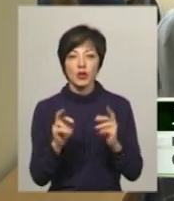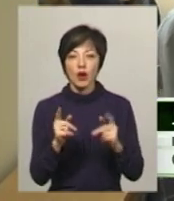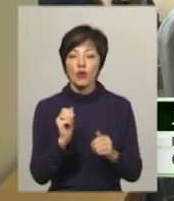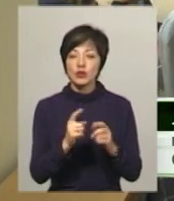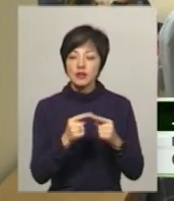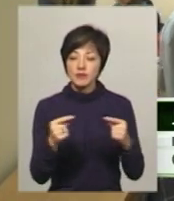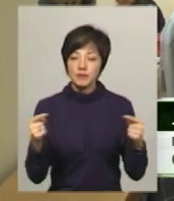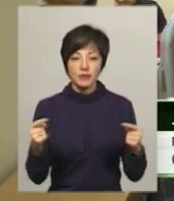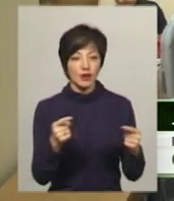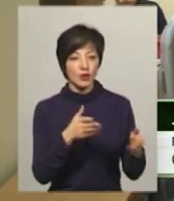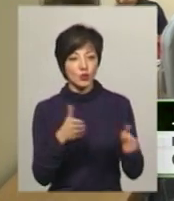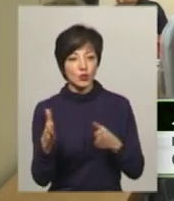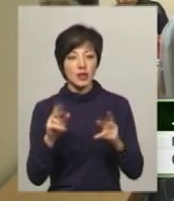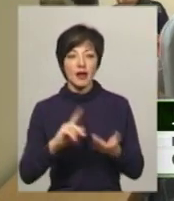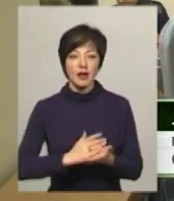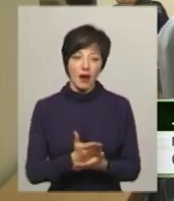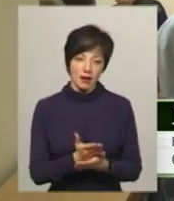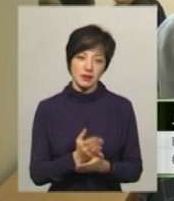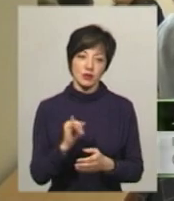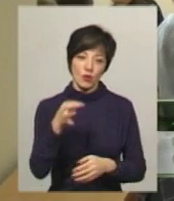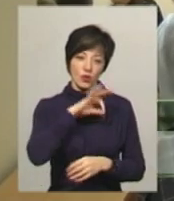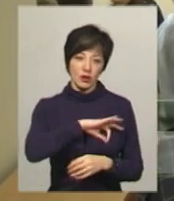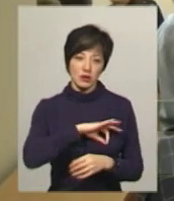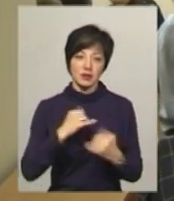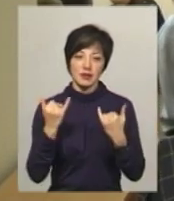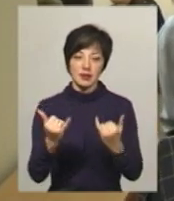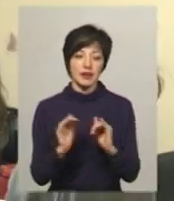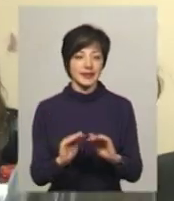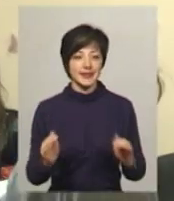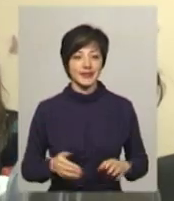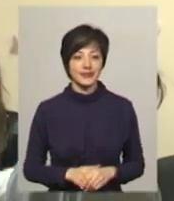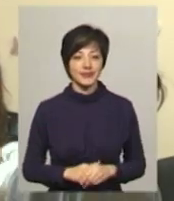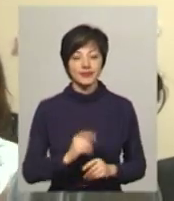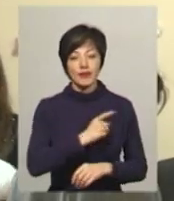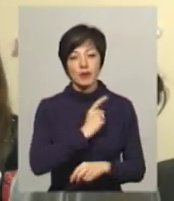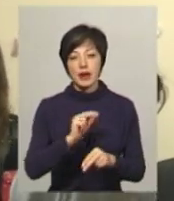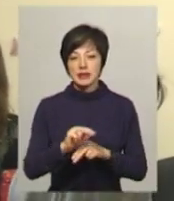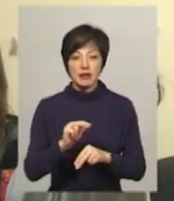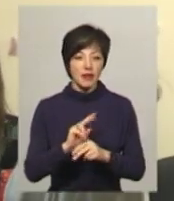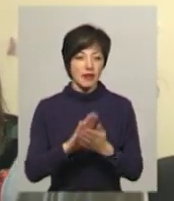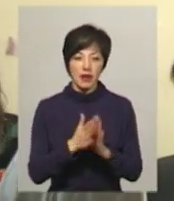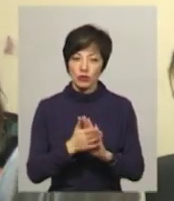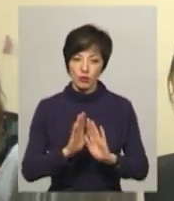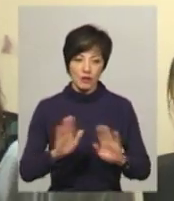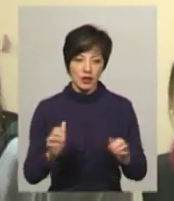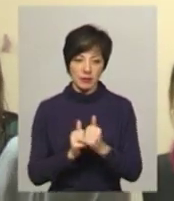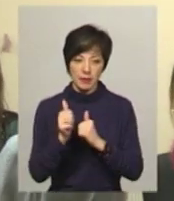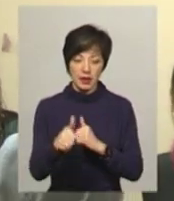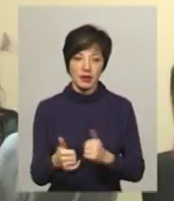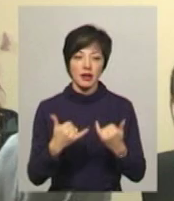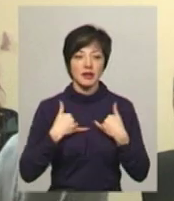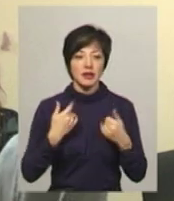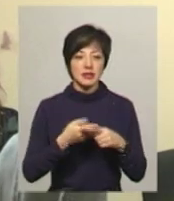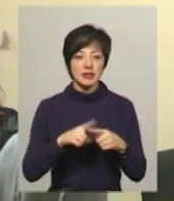кожного разу готуються, і наскільки це якісно, і наскільки корисно для малечі. Майстер-клас не домовляємося наперед, тобто для нас це